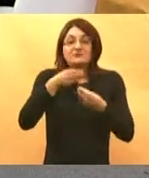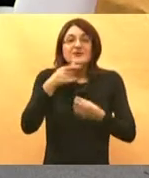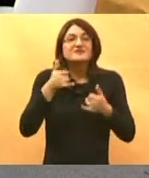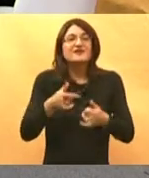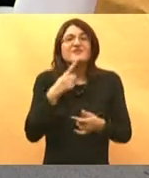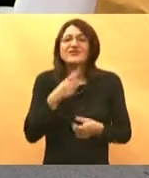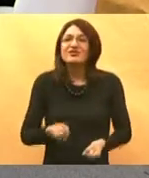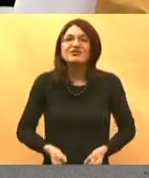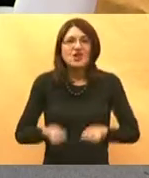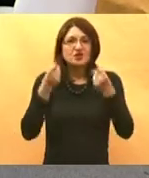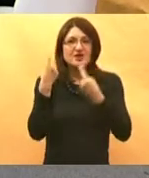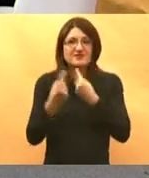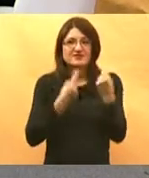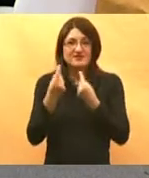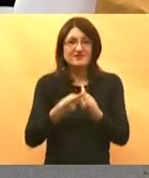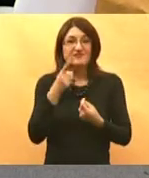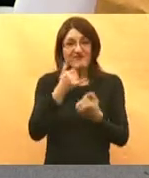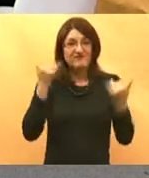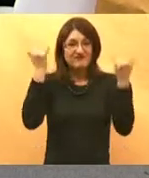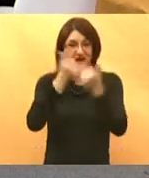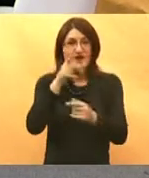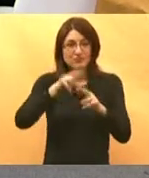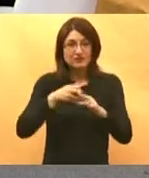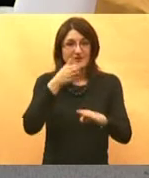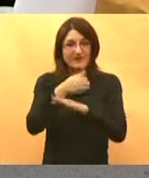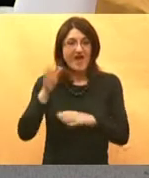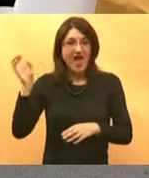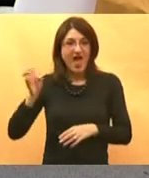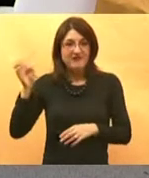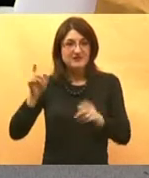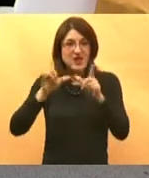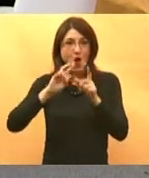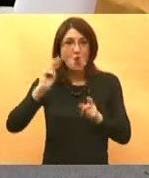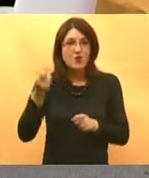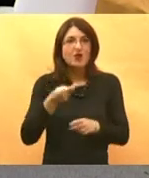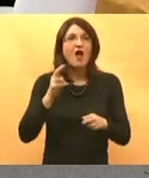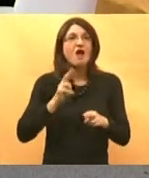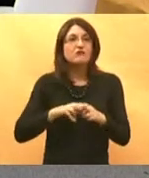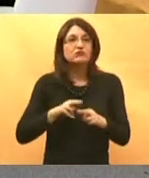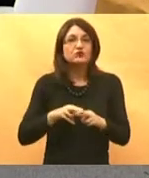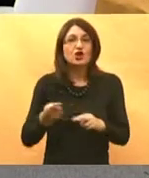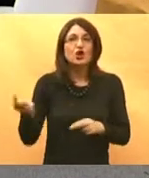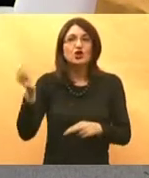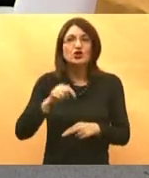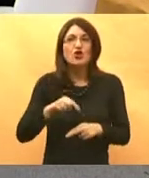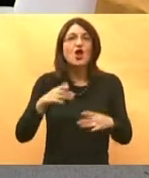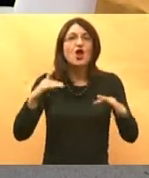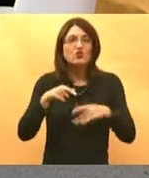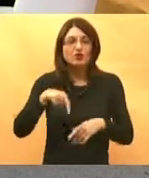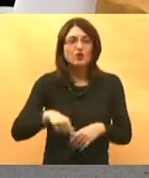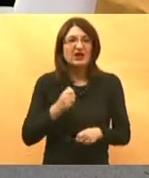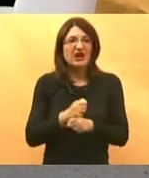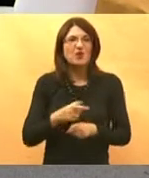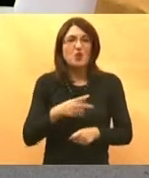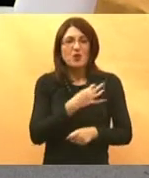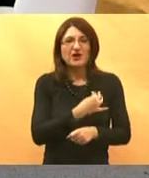situacija i varaju se oni koji misle da u Uvodskomu EU ćemo biti jako atraktivni da nama iz nekih zemalja dolaze ljudi i rade u Hrvatskoj. To će biti.